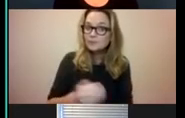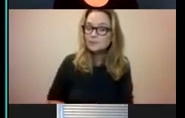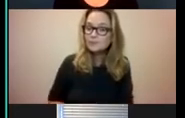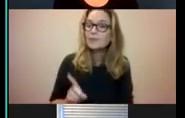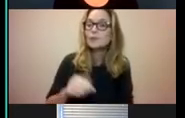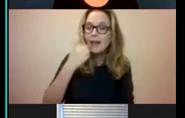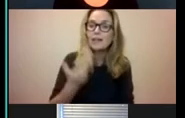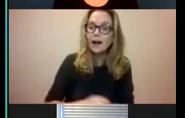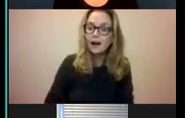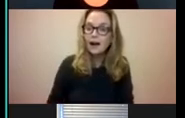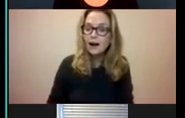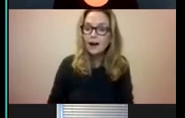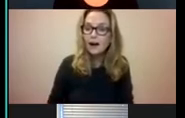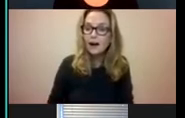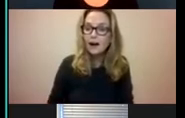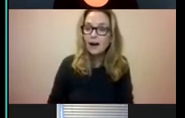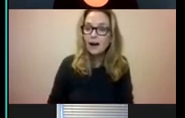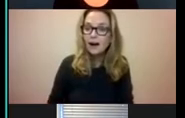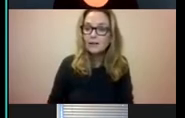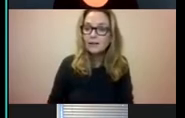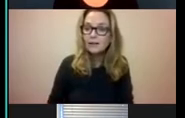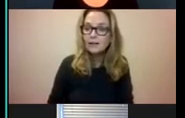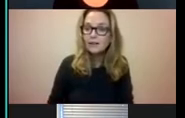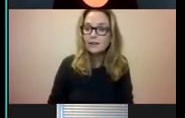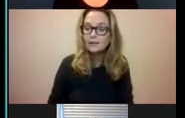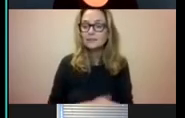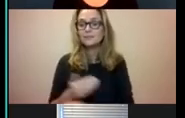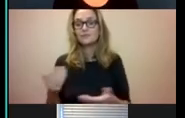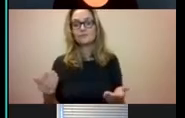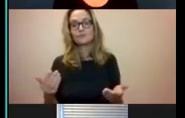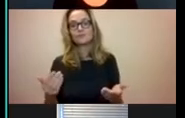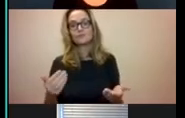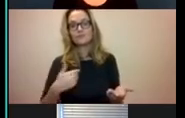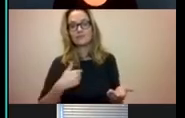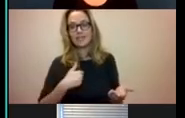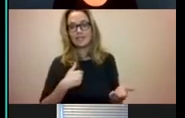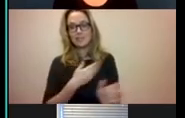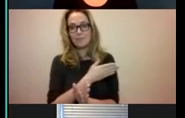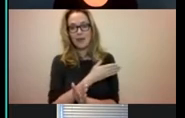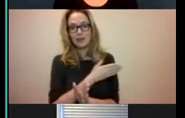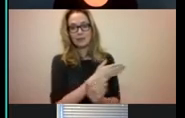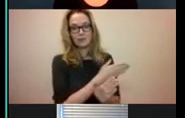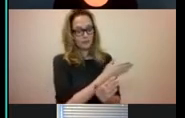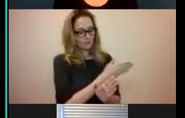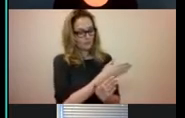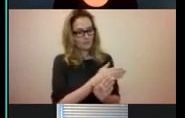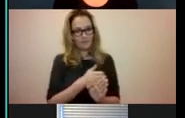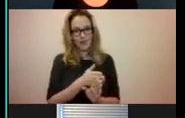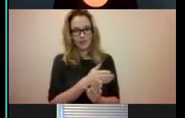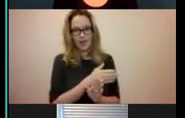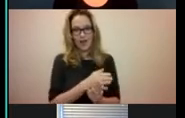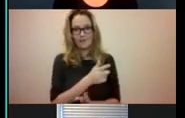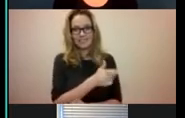doet. Ik ben eigenlijk gek genoeg tot mijn, vanaf mijn zeventiende,